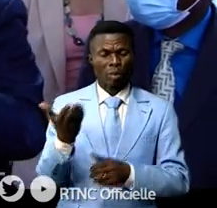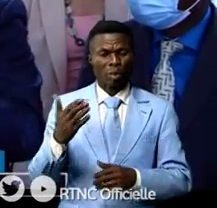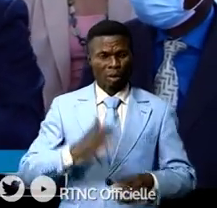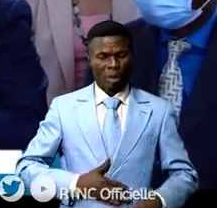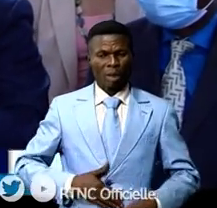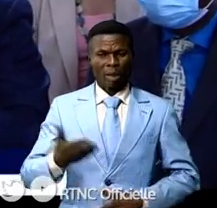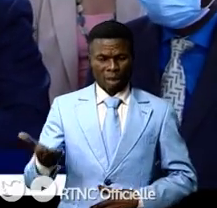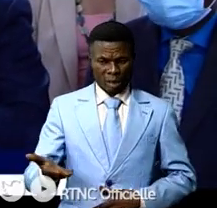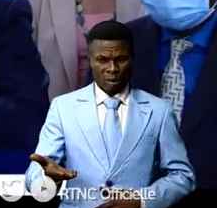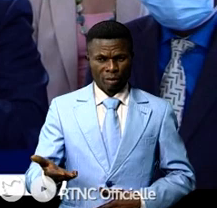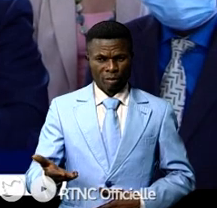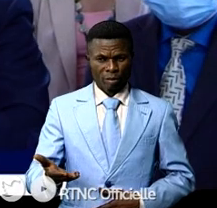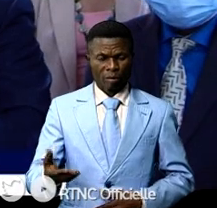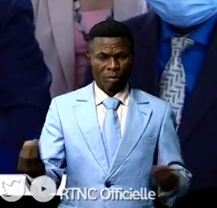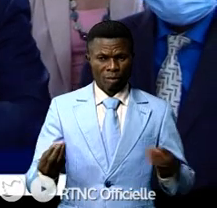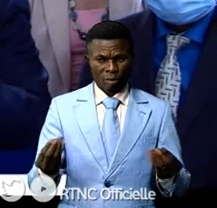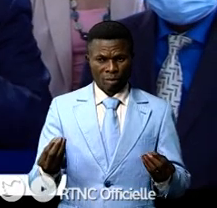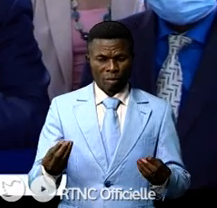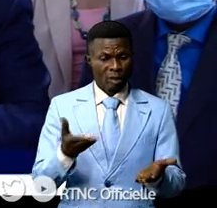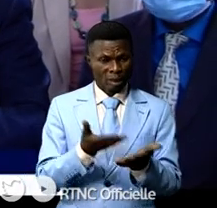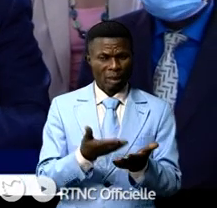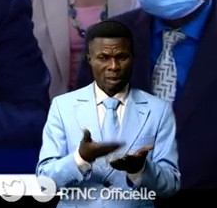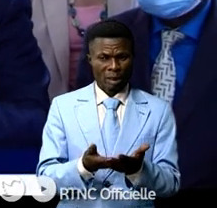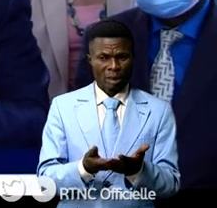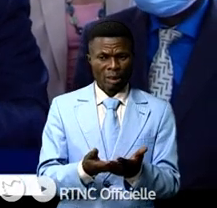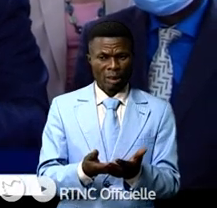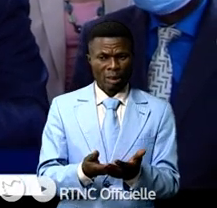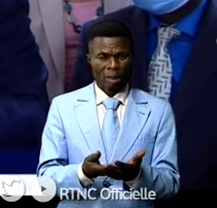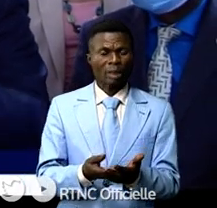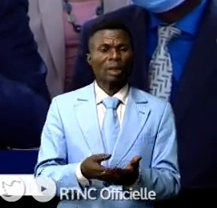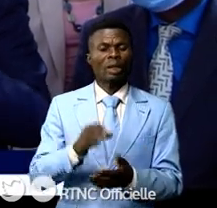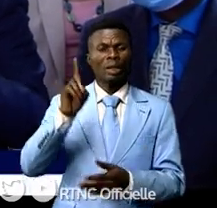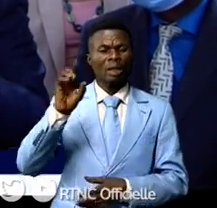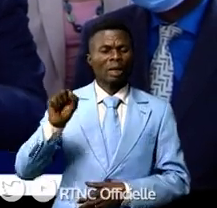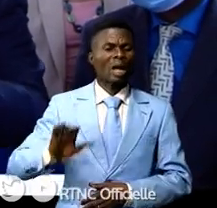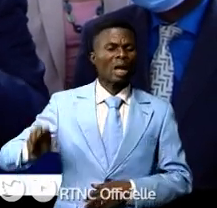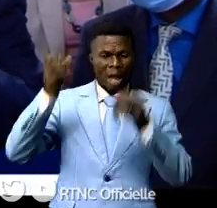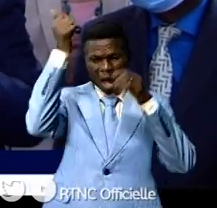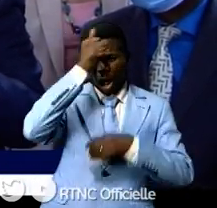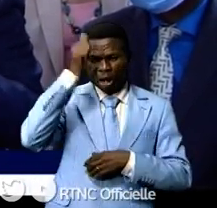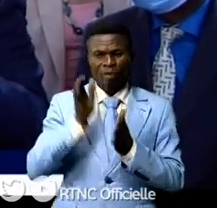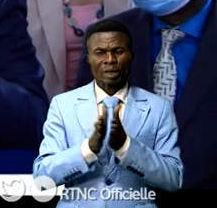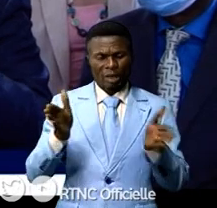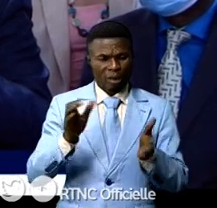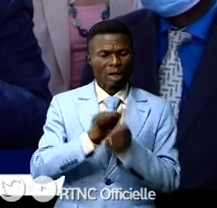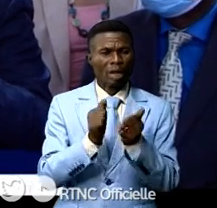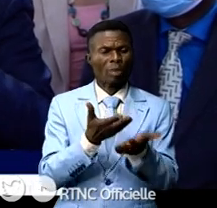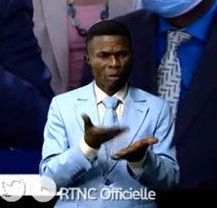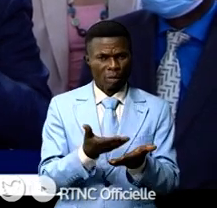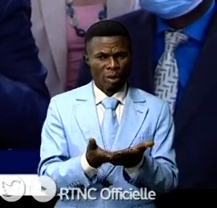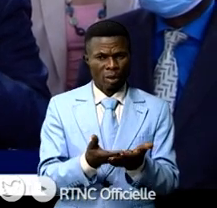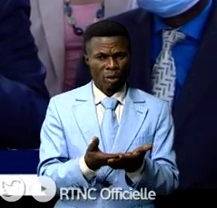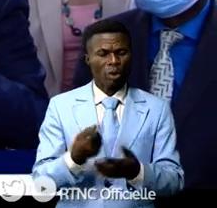ces effets ne sont pas seulement en DAC, mais dans toute l'Afrique entière. Et qu'est-ce que